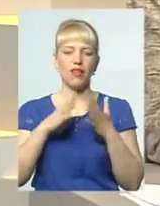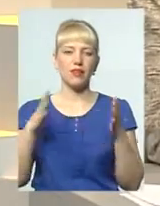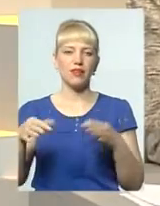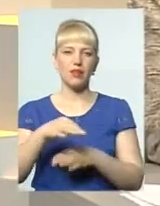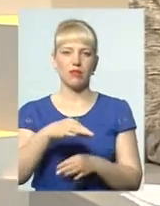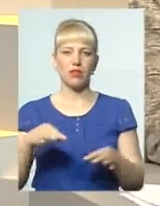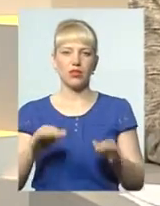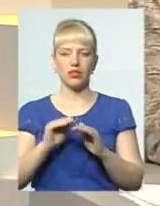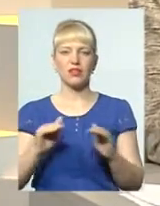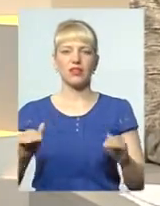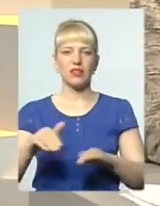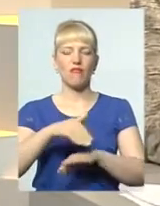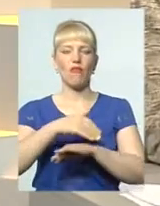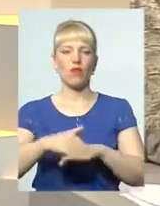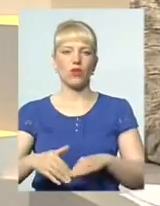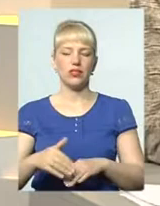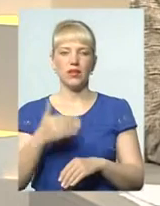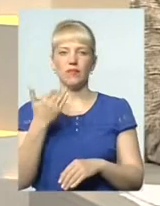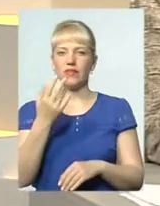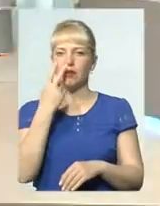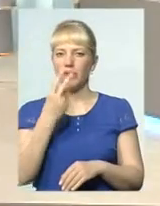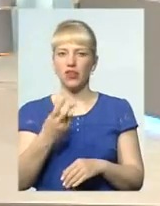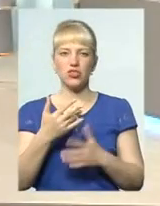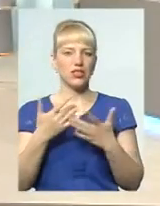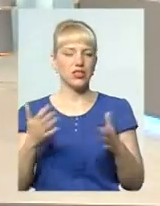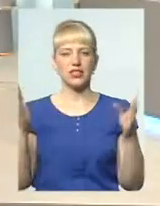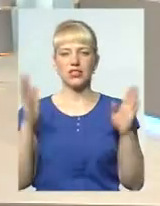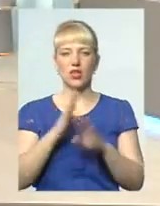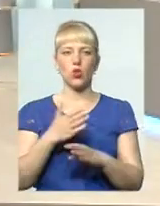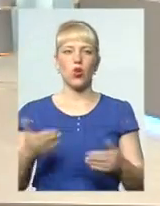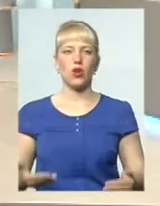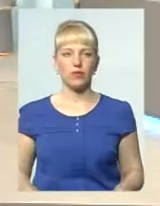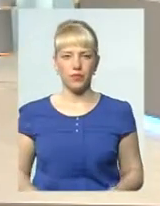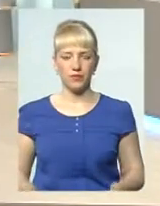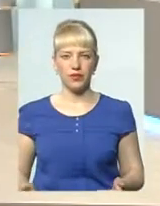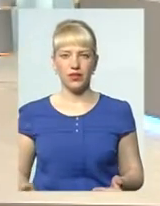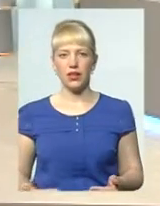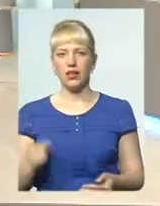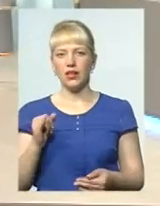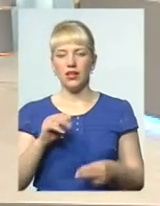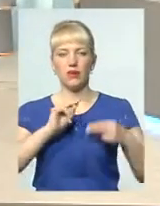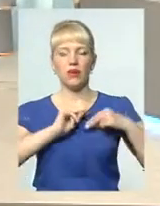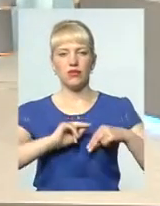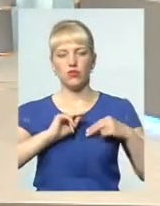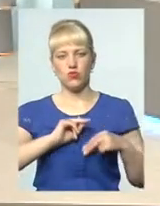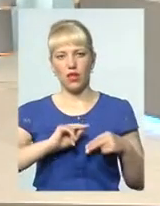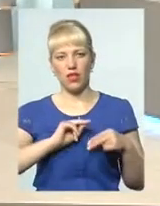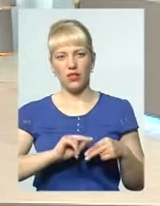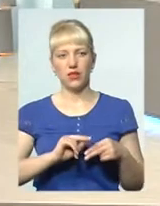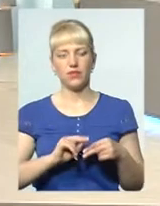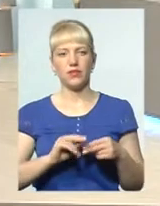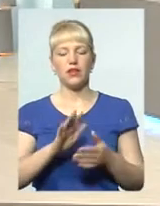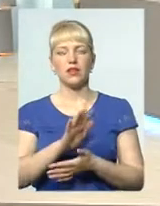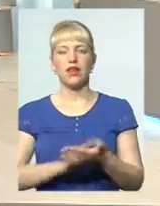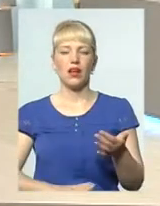«Діти вулиці». Ви бачили різні долі. І працювали, і далі